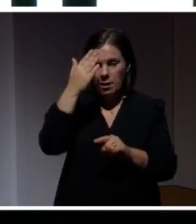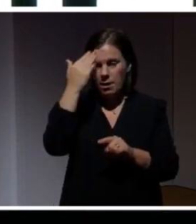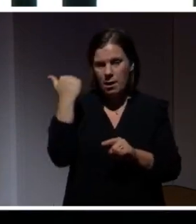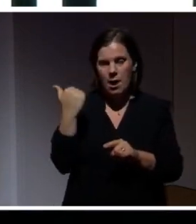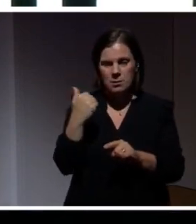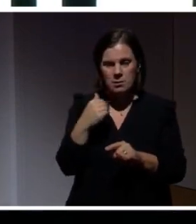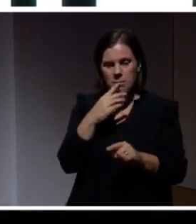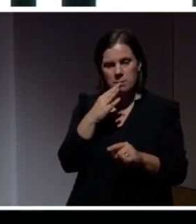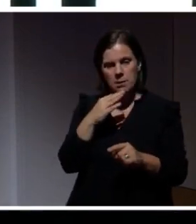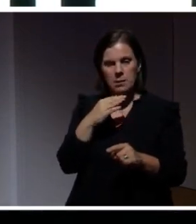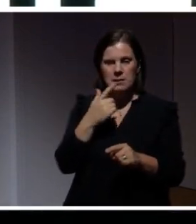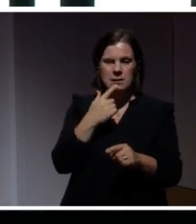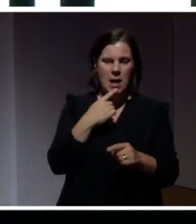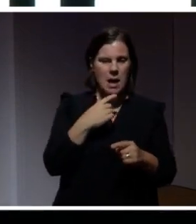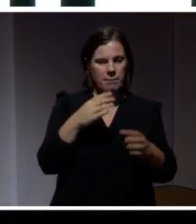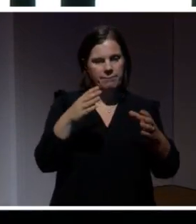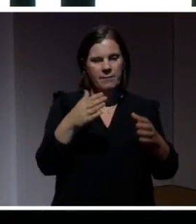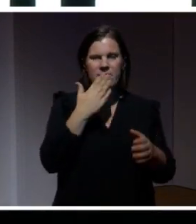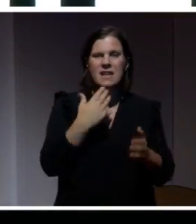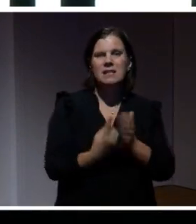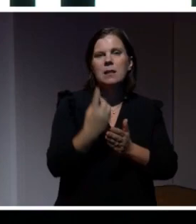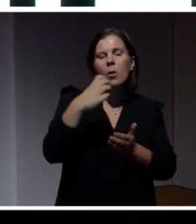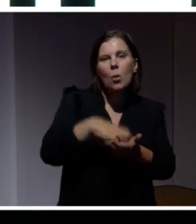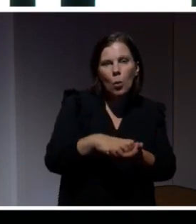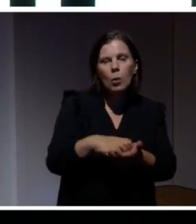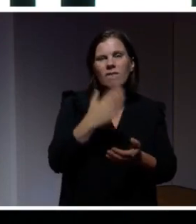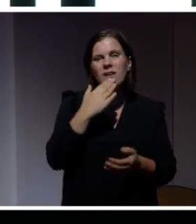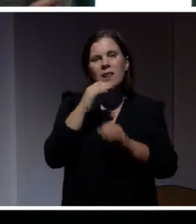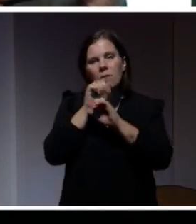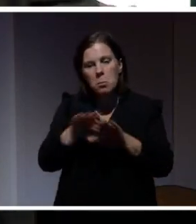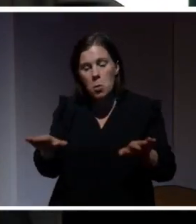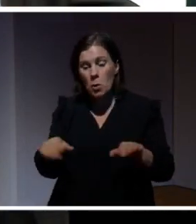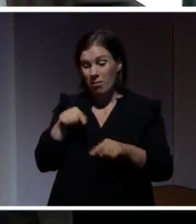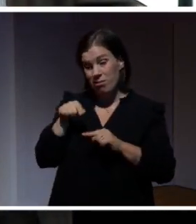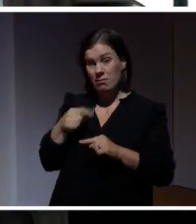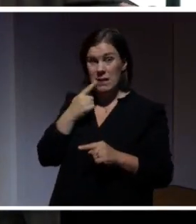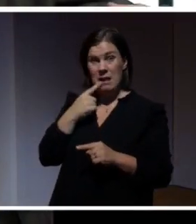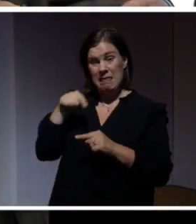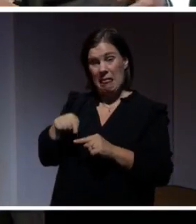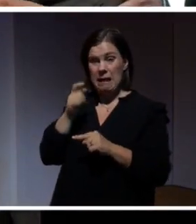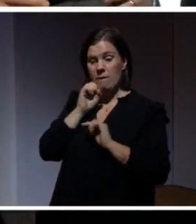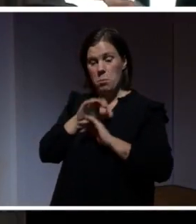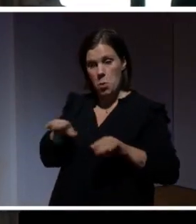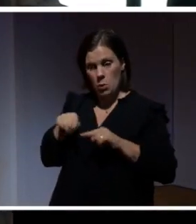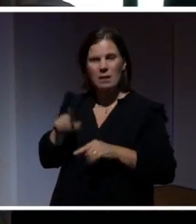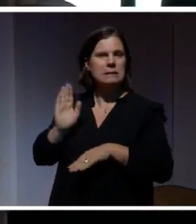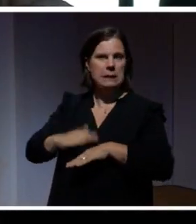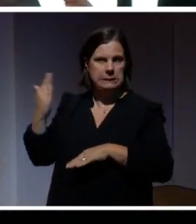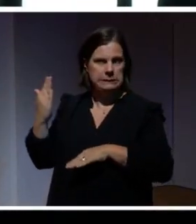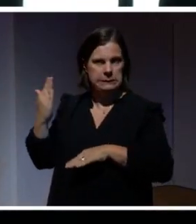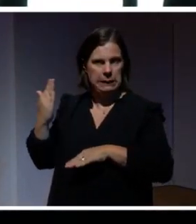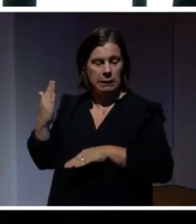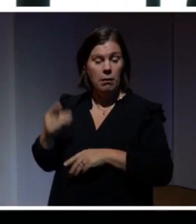klassificerar situationer, eller att man klassificerar vissa typer av information, och säger att den här typen av information, den är känslig,